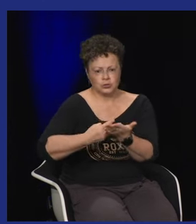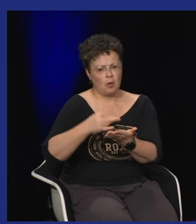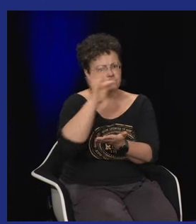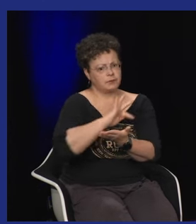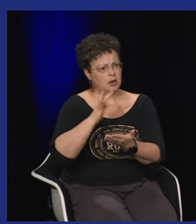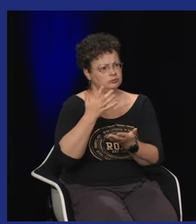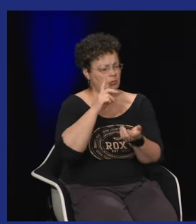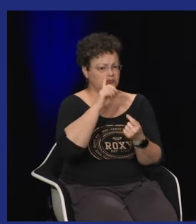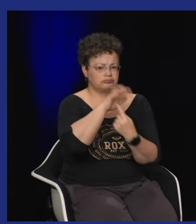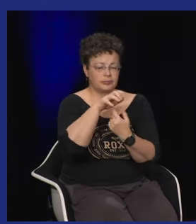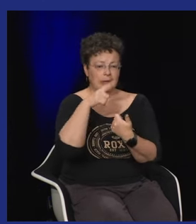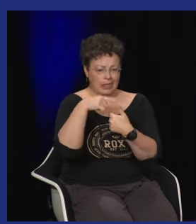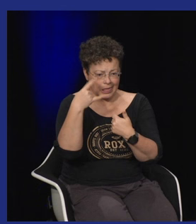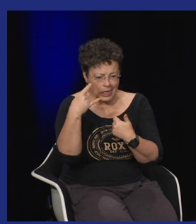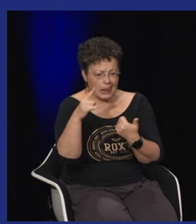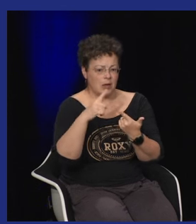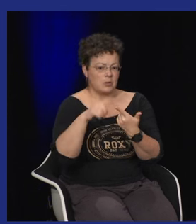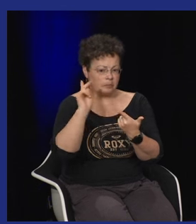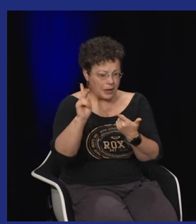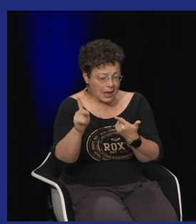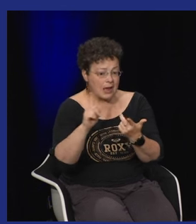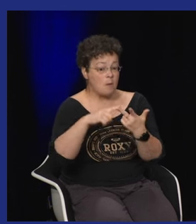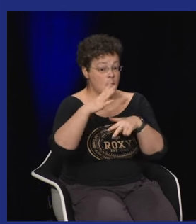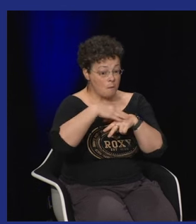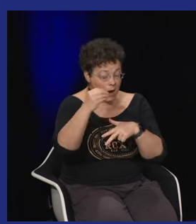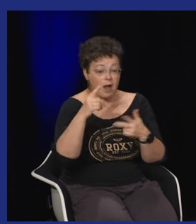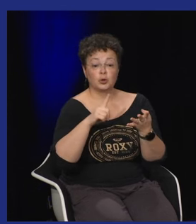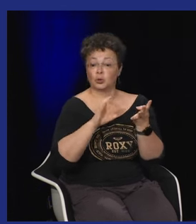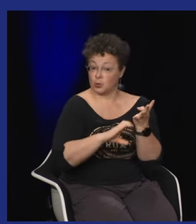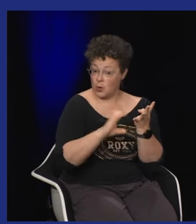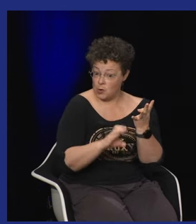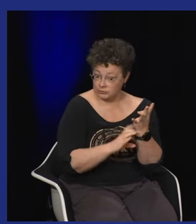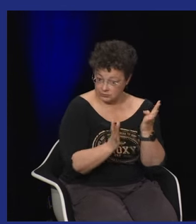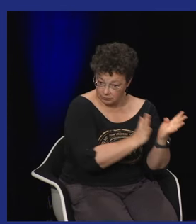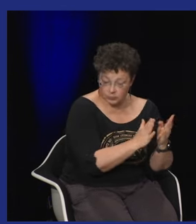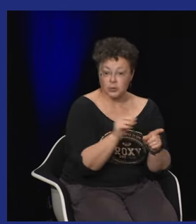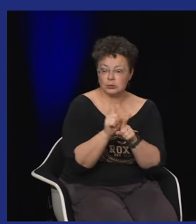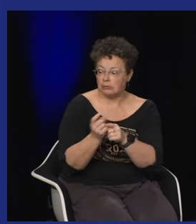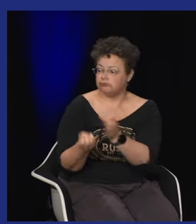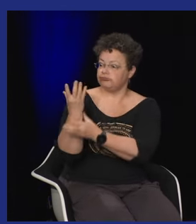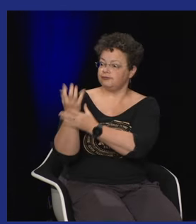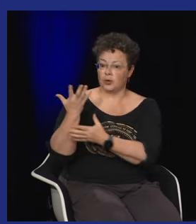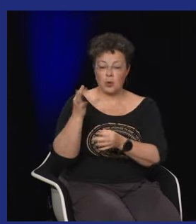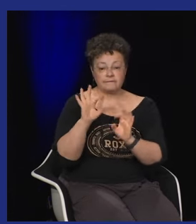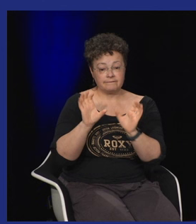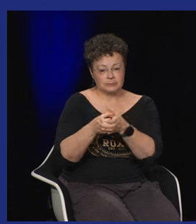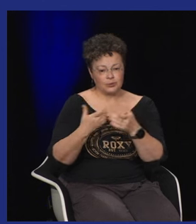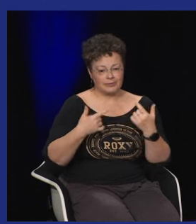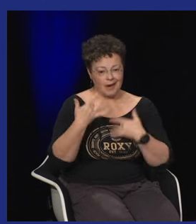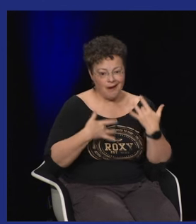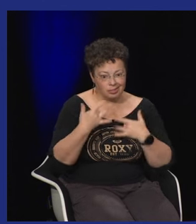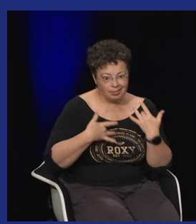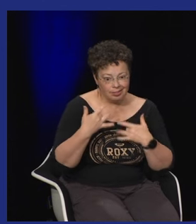créées en parallèle les formations d'interprètes le CETIM le DETIM à Lille à Paris à Rouen à Toulouse etc et